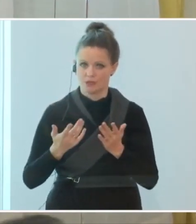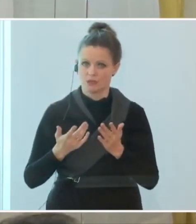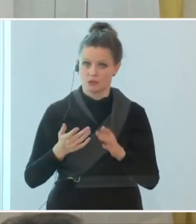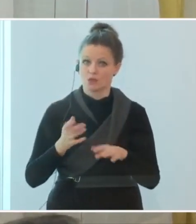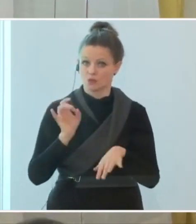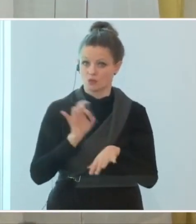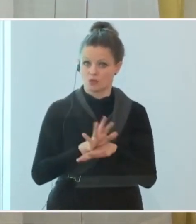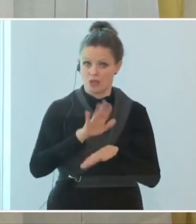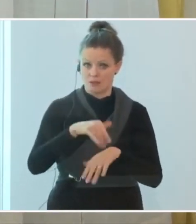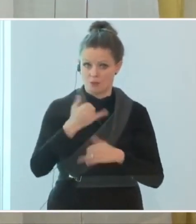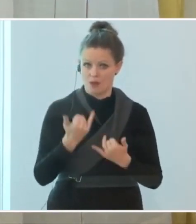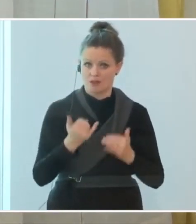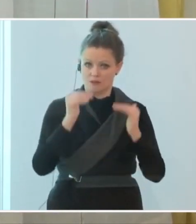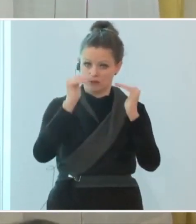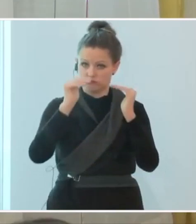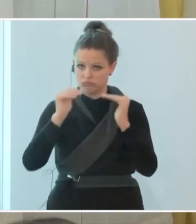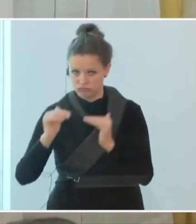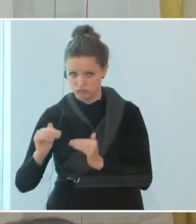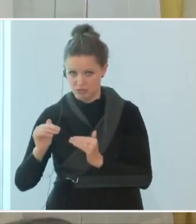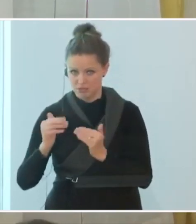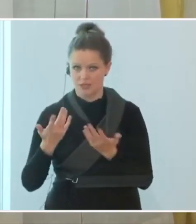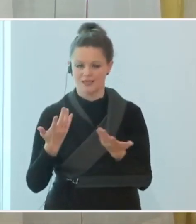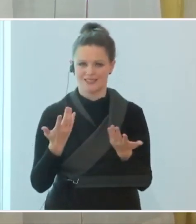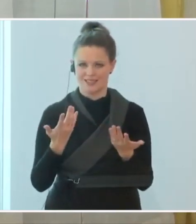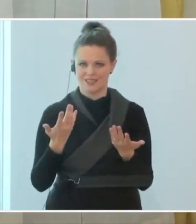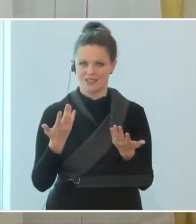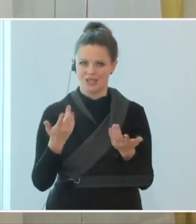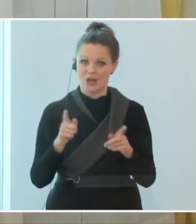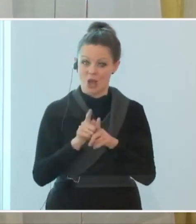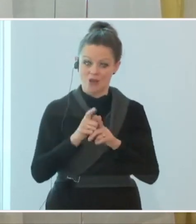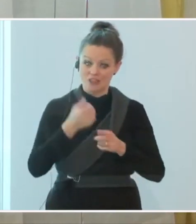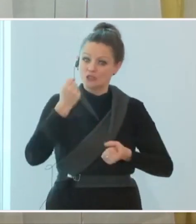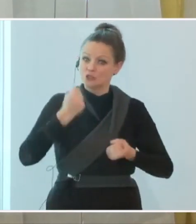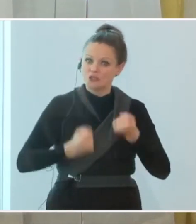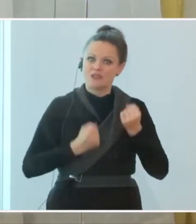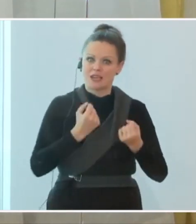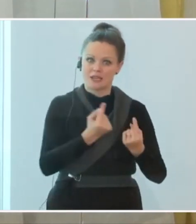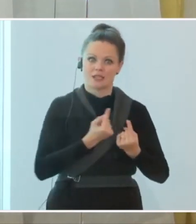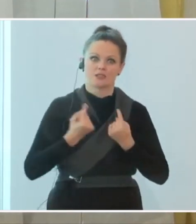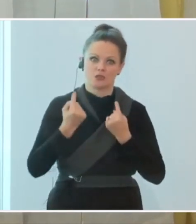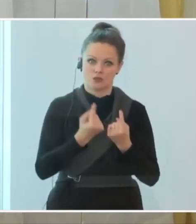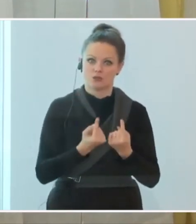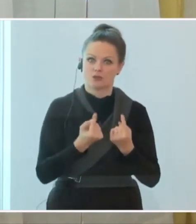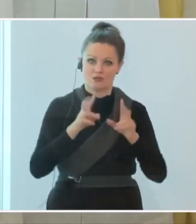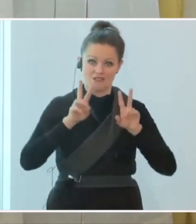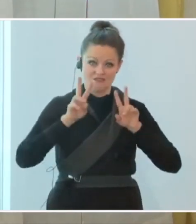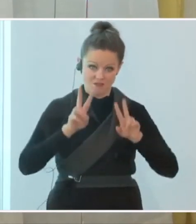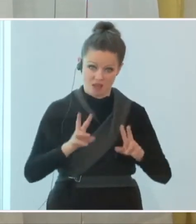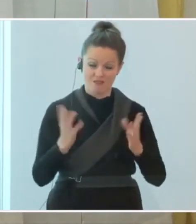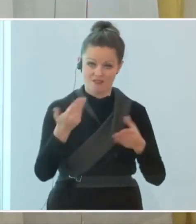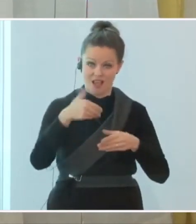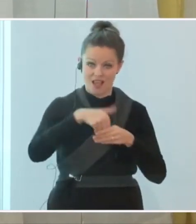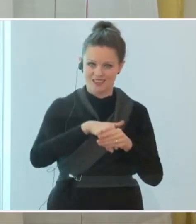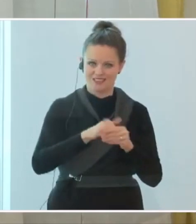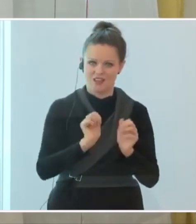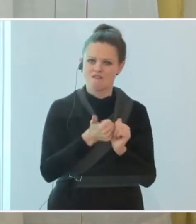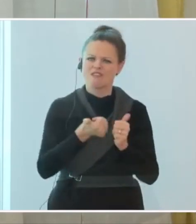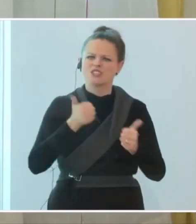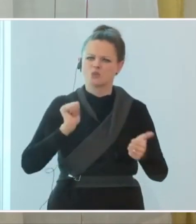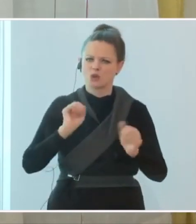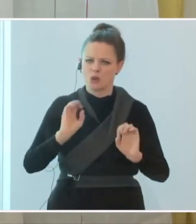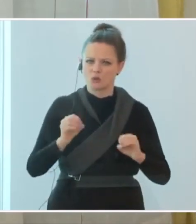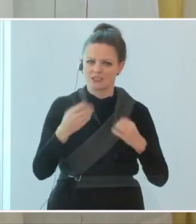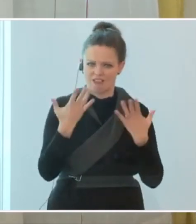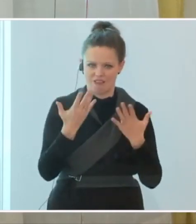Und diese schwierige Situation ist aber, dass wir immer einen Verzögerungseffekt haben. Sie